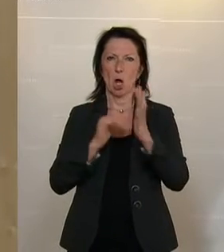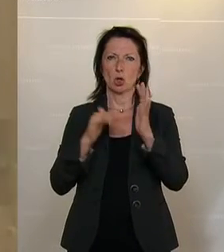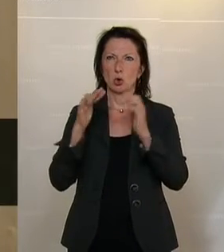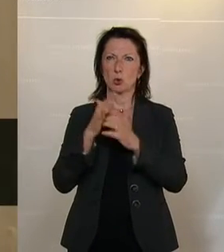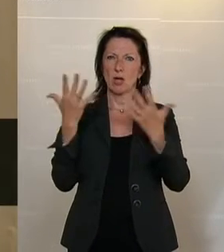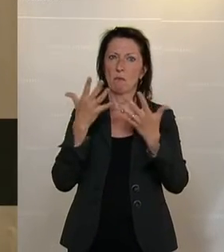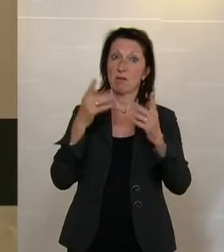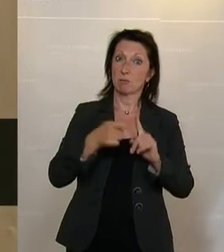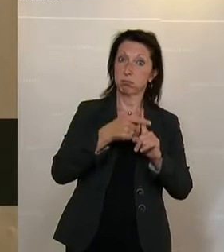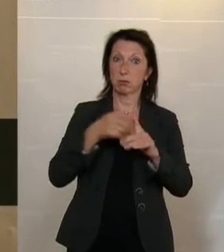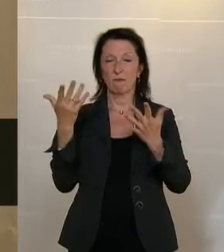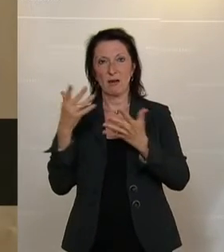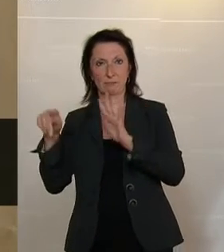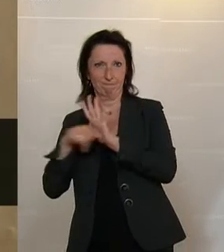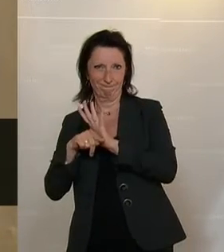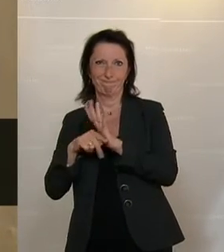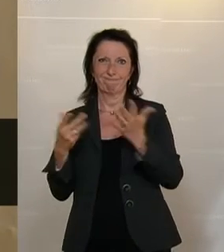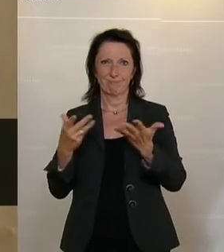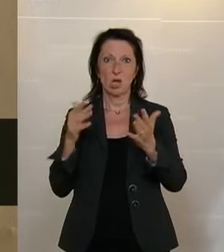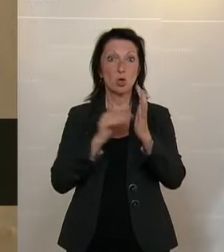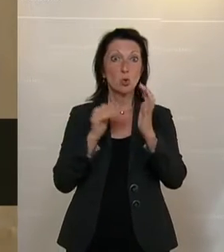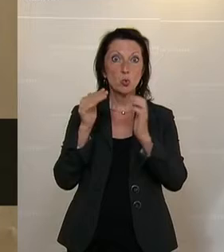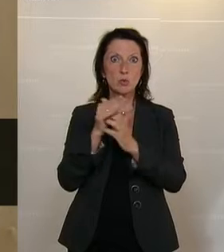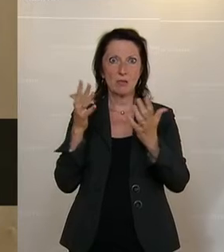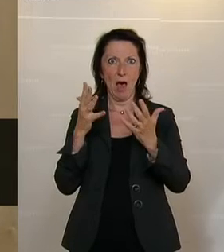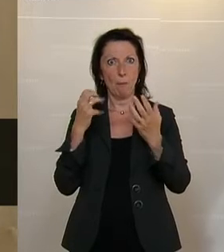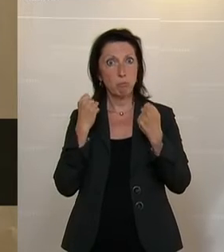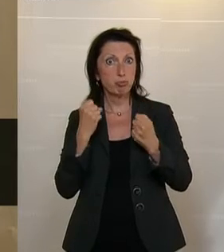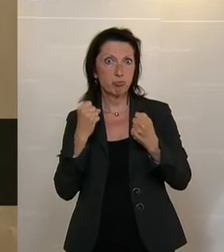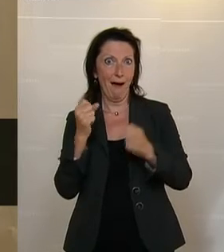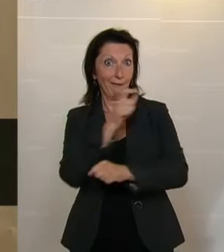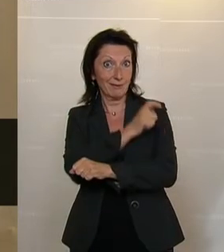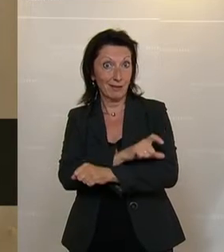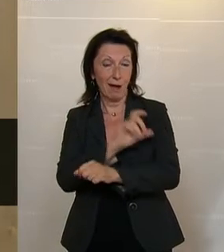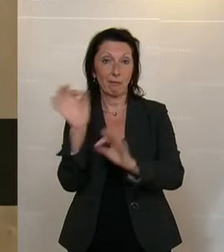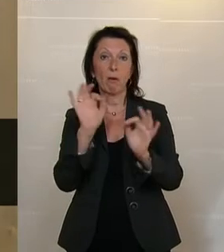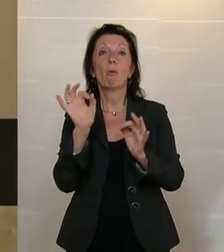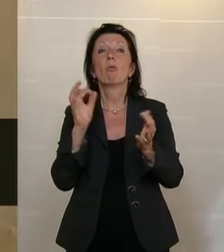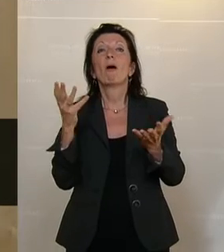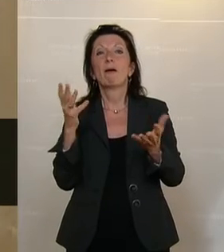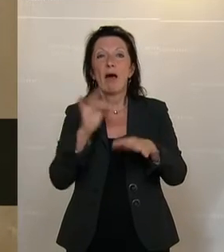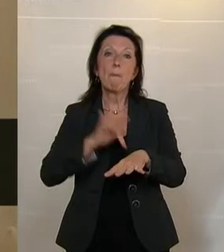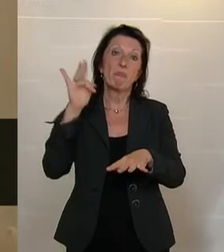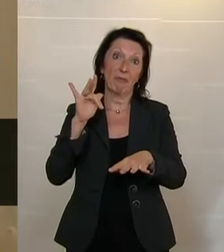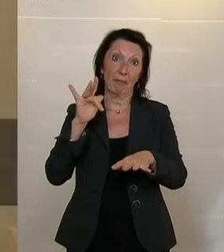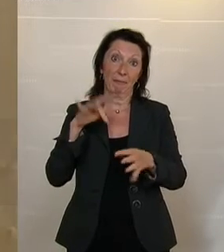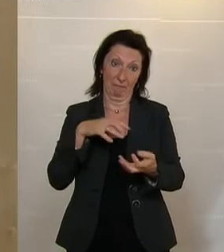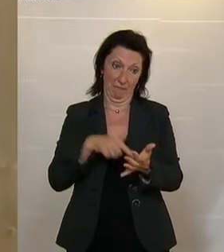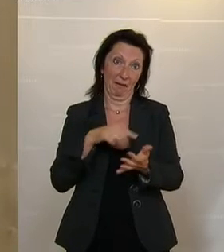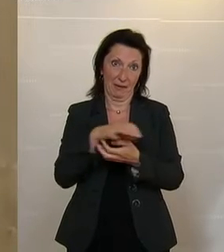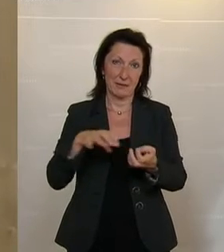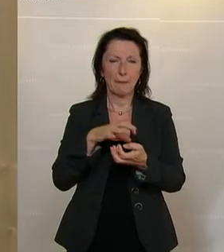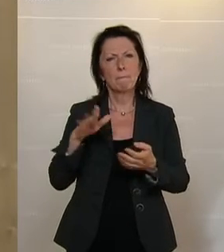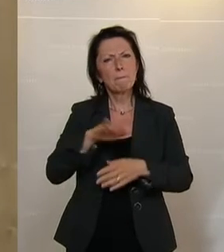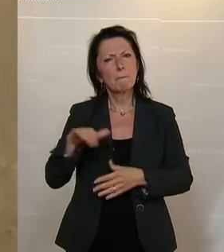aufgezeigt, die Resilienz des Systems gezeigt und auch die Krisenanfälligkeit aufgezeigt. Im